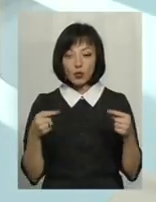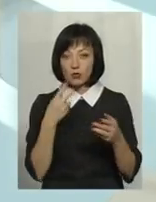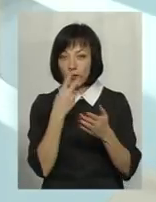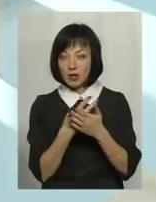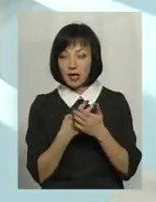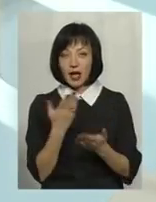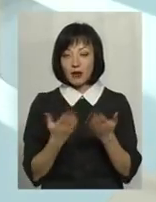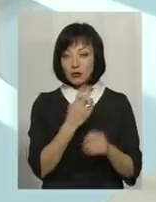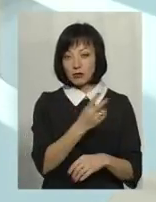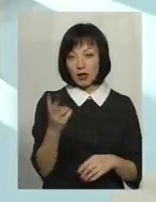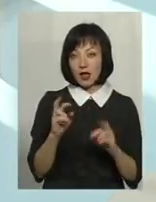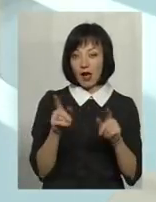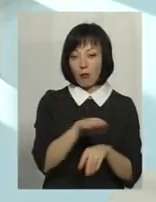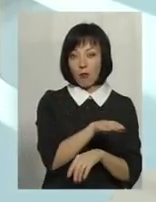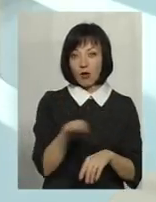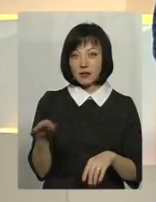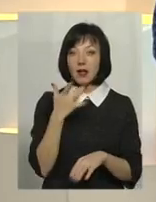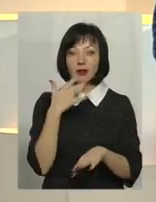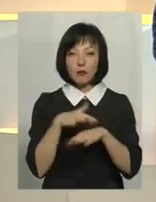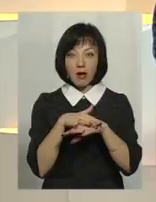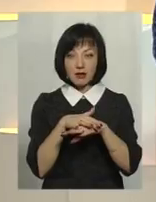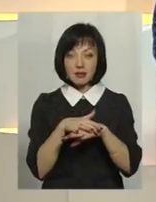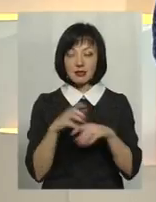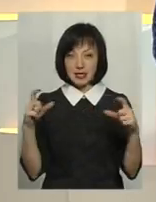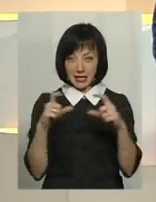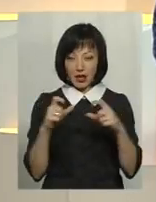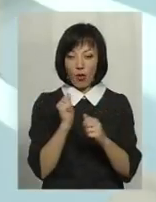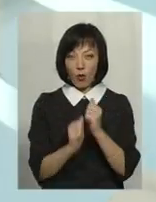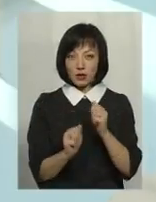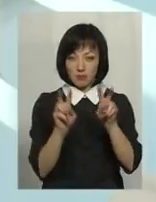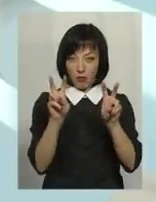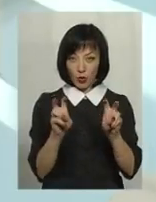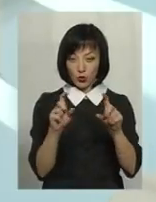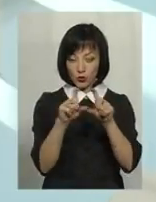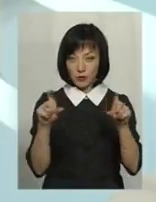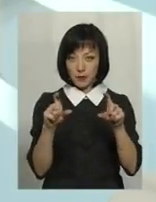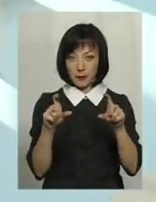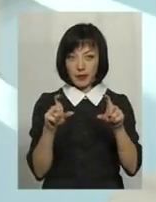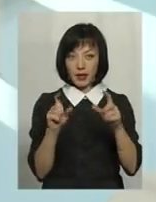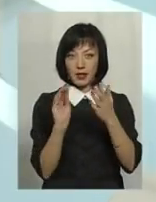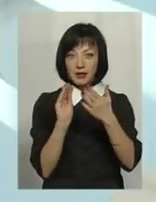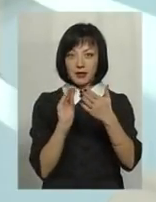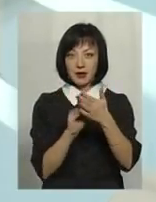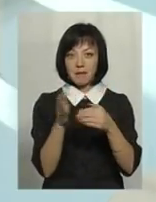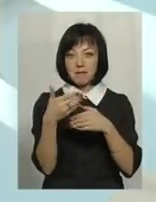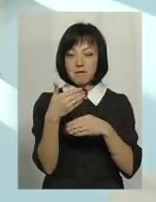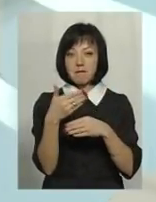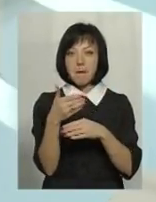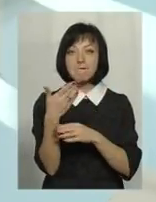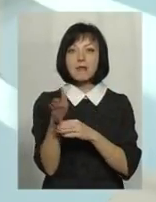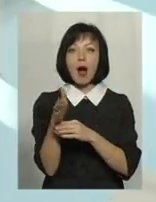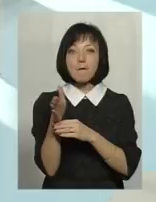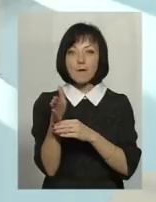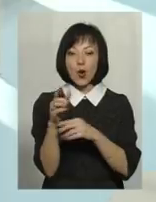тому що, якщо подивитися, як виглядає поличка в етномагазині, то там фактично під кожним продуктом, під упаковочку, є даже прапор відображений, з якої